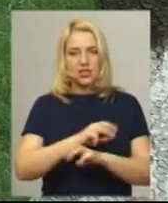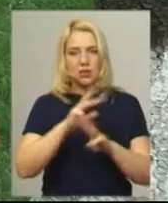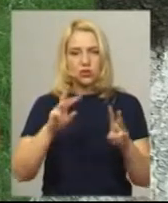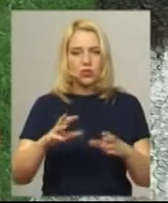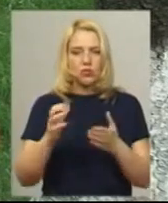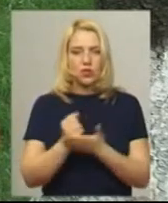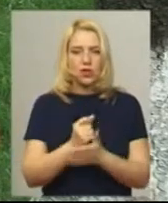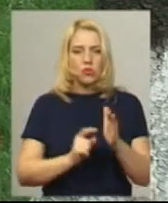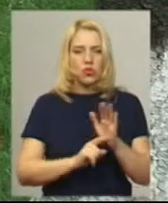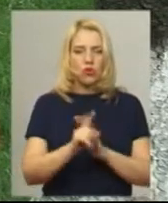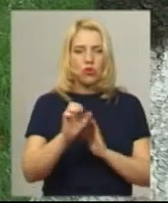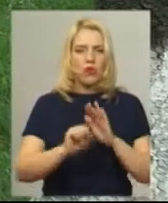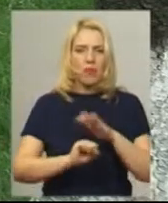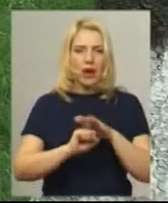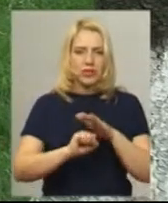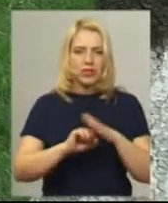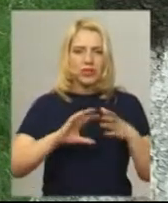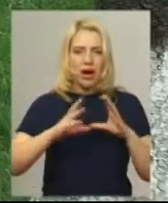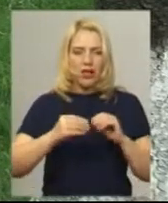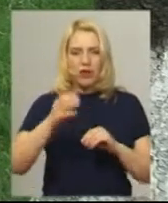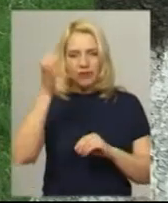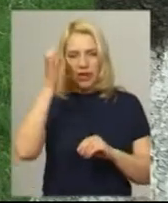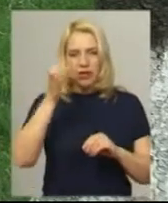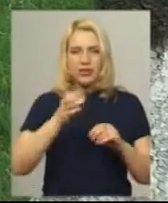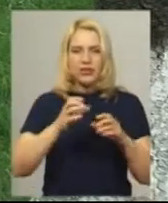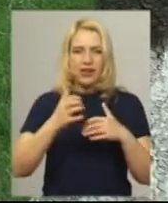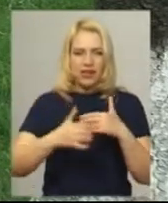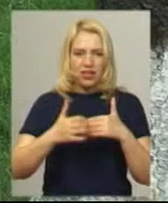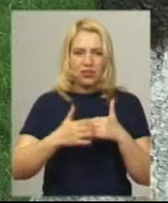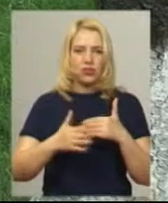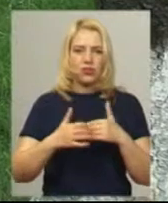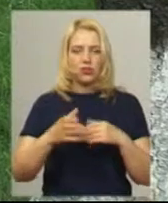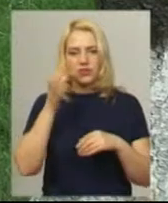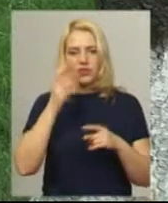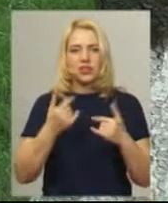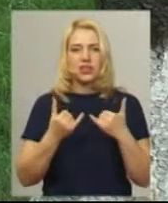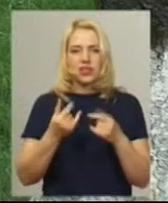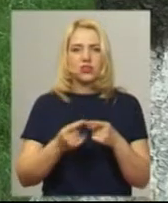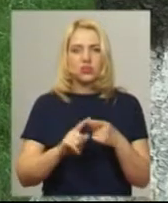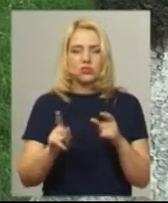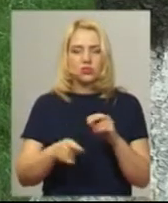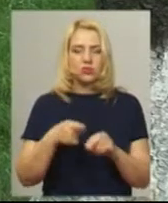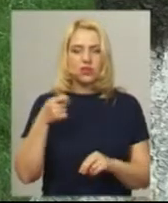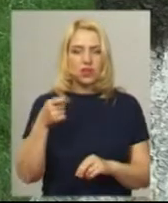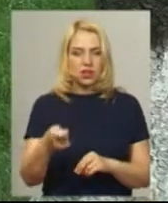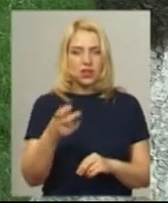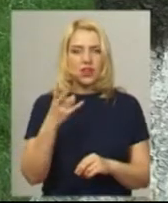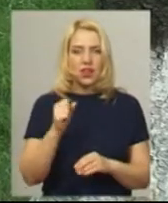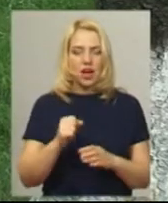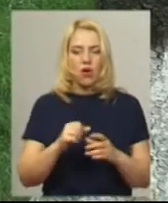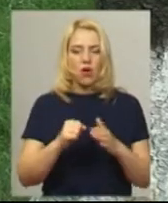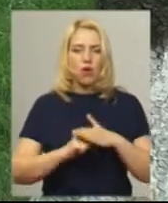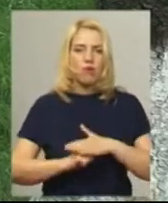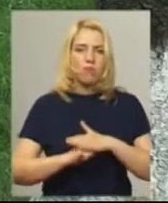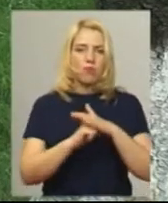здобуття початкової та базової загальної середньої освіти. Це говорить про те, що для того, щоб подати на опорний